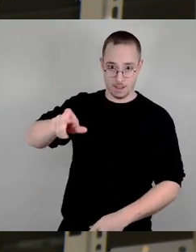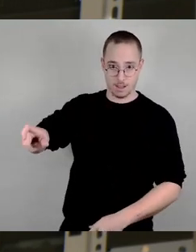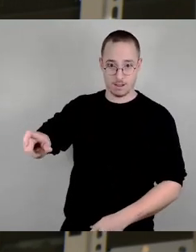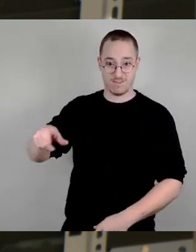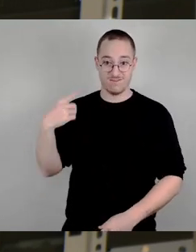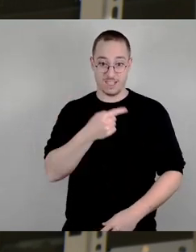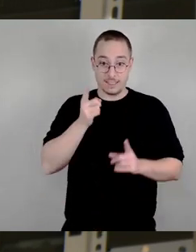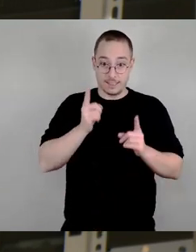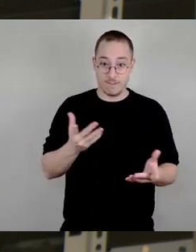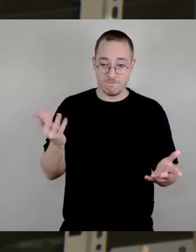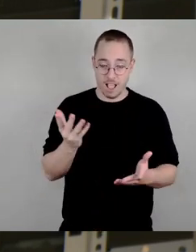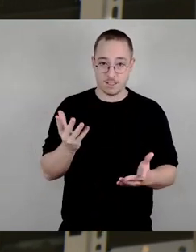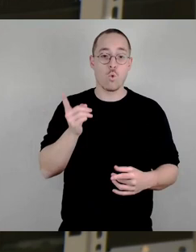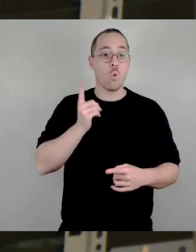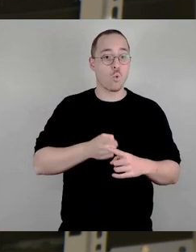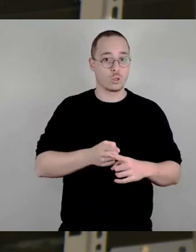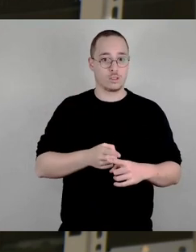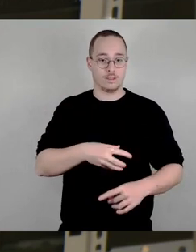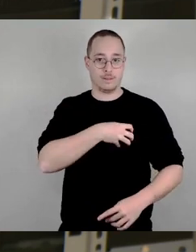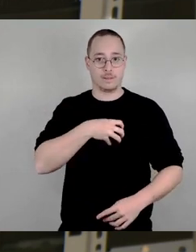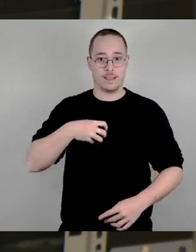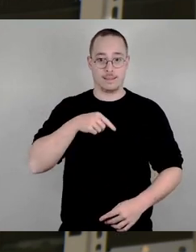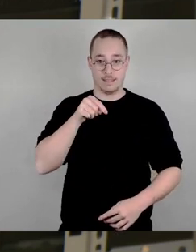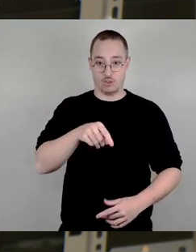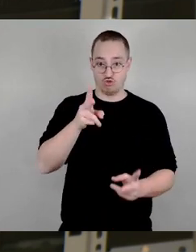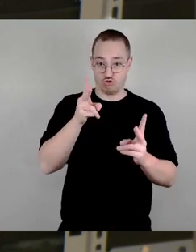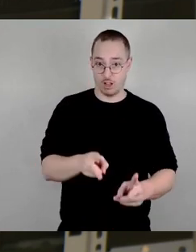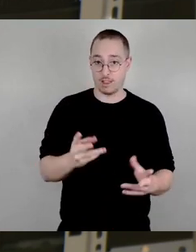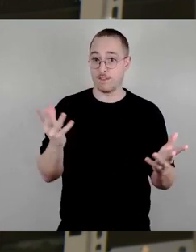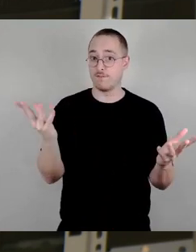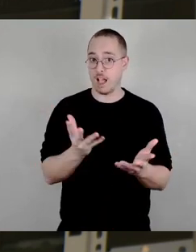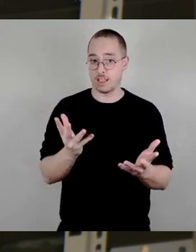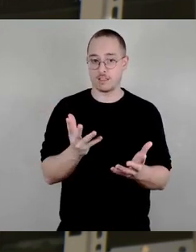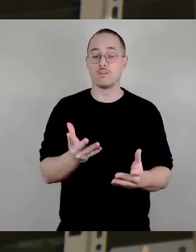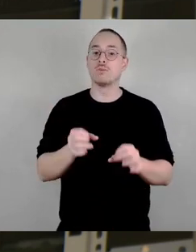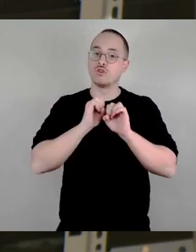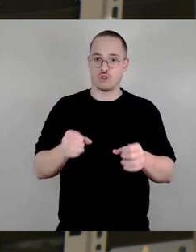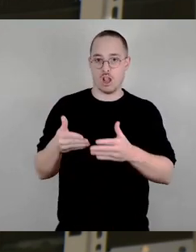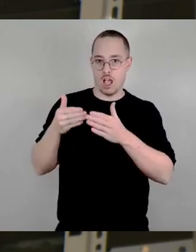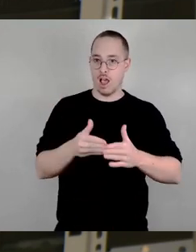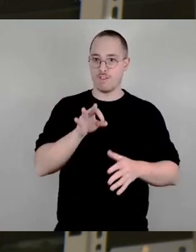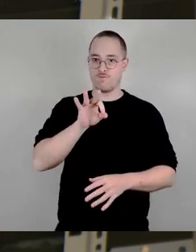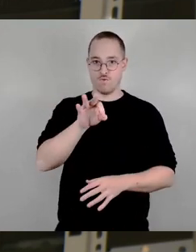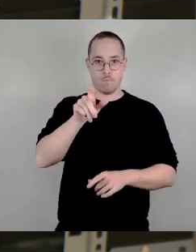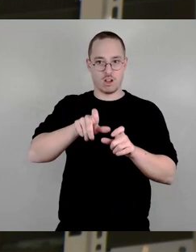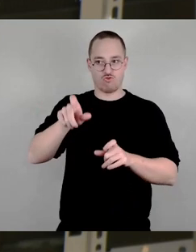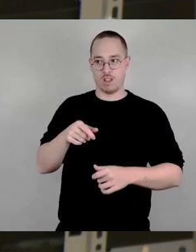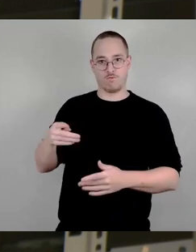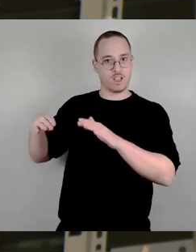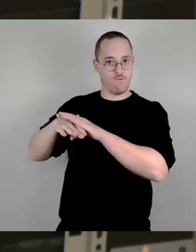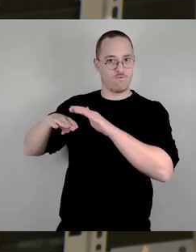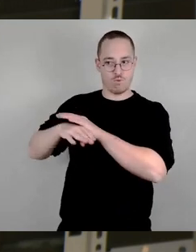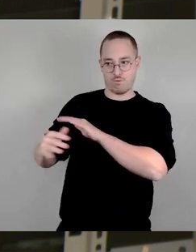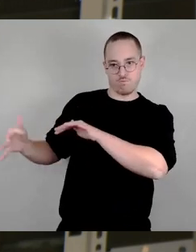ein sicherer Hafen für viele geflüchtete Menschen. Geflüchtete Menschen fühlen sich bei uns zumeist sicher und in ihren